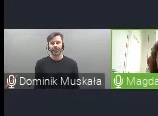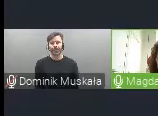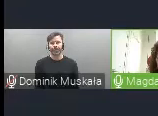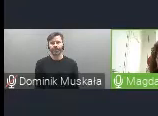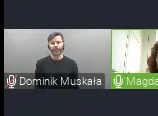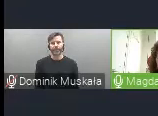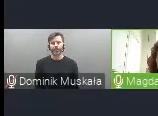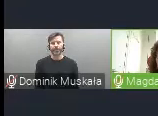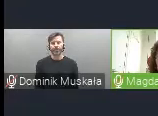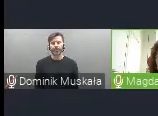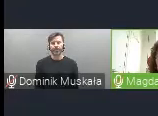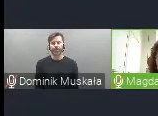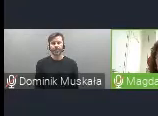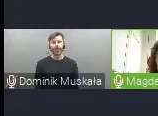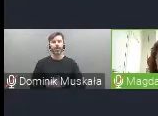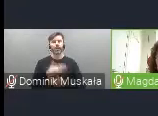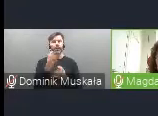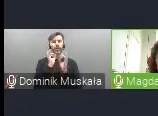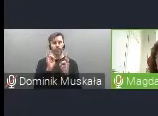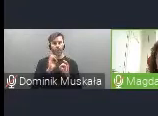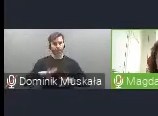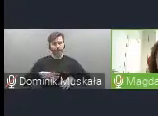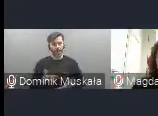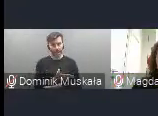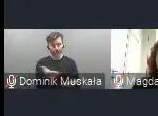Dzień dobry Państwu, słychać mnie?